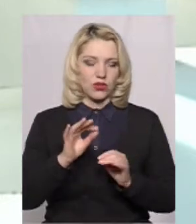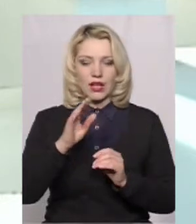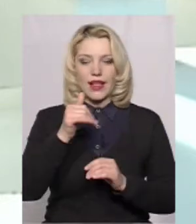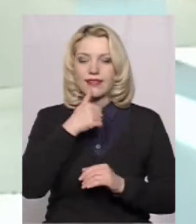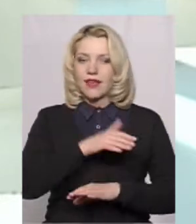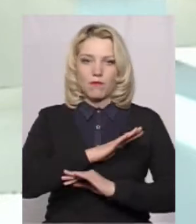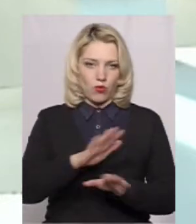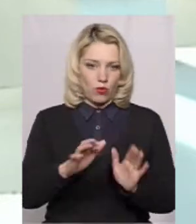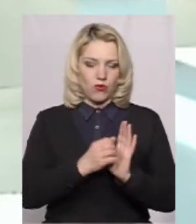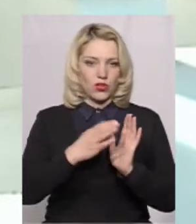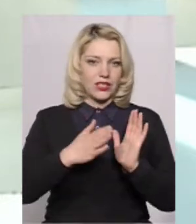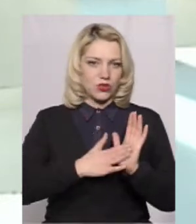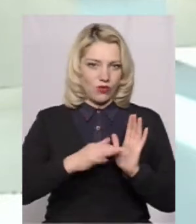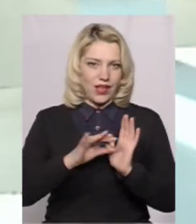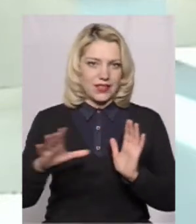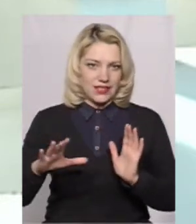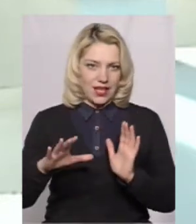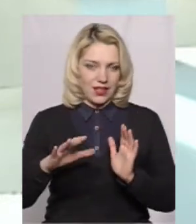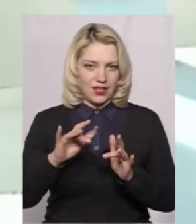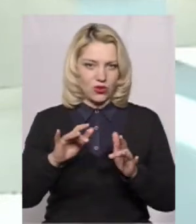пробували реєструватися, вони не можуть.